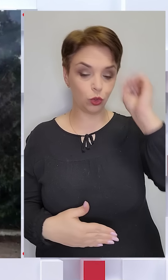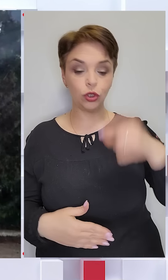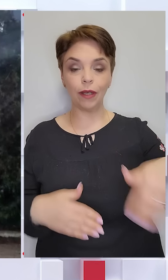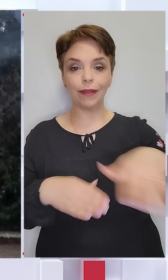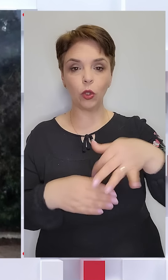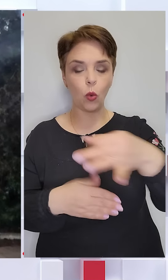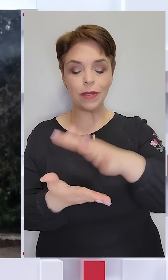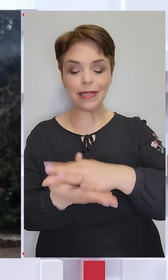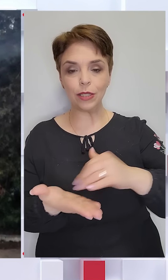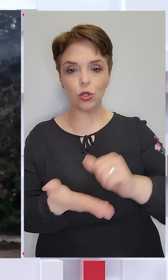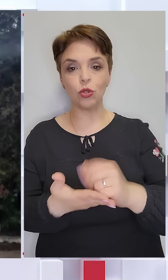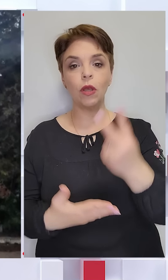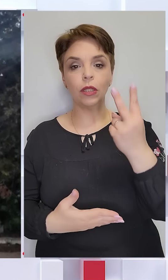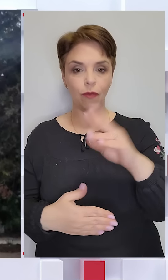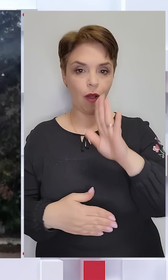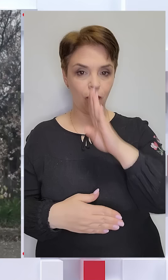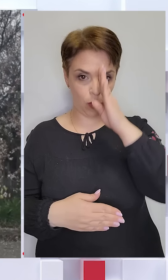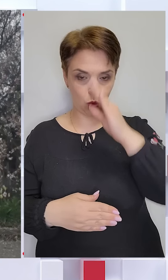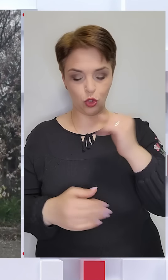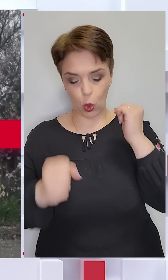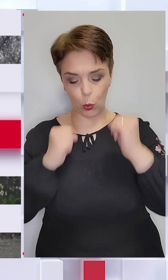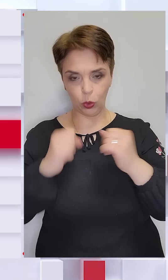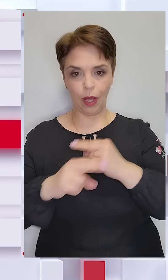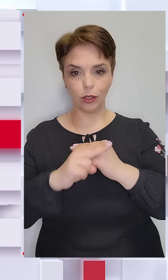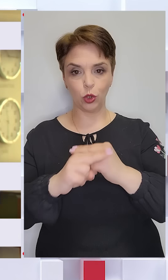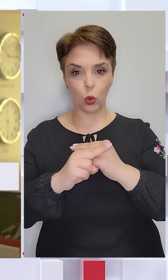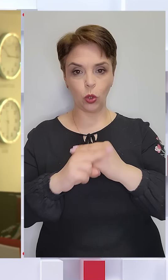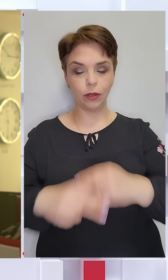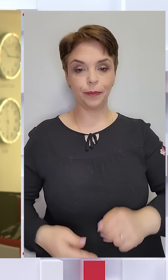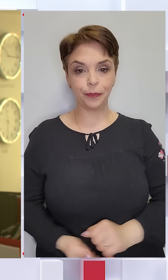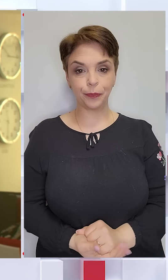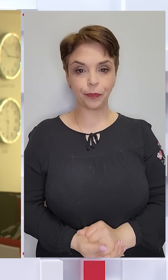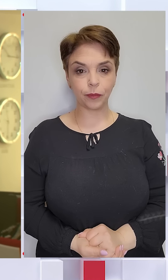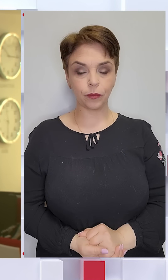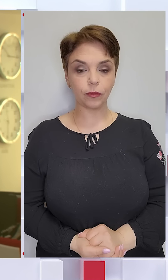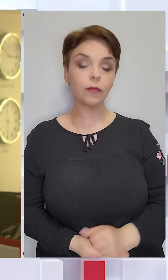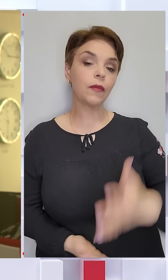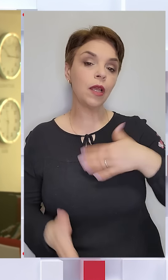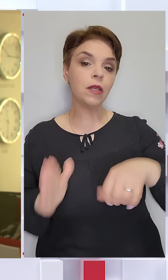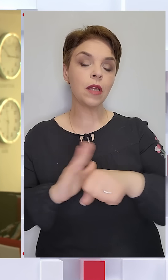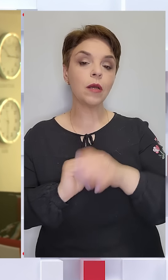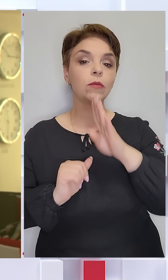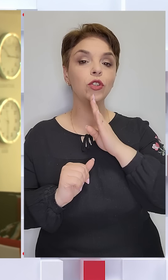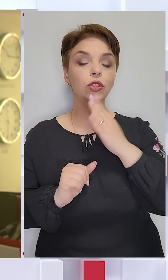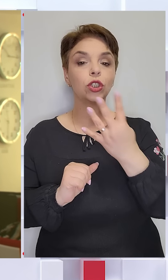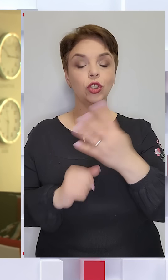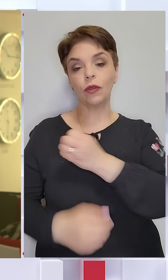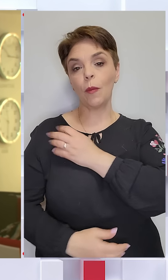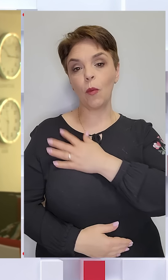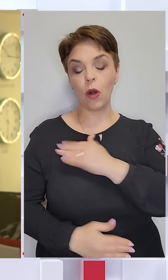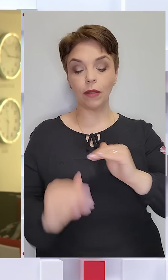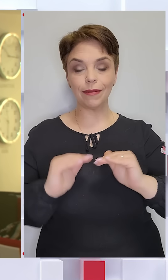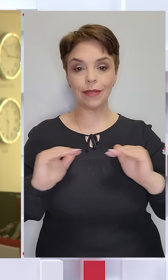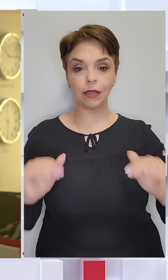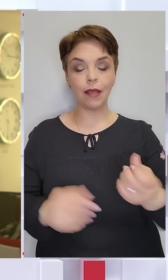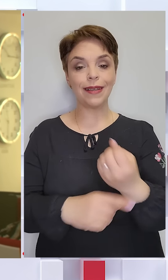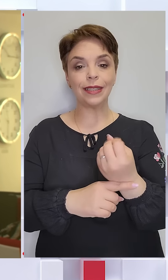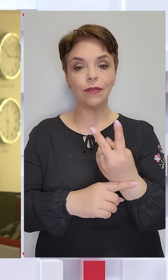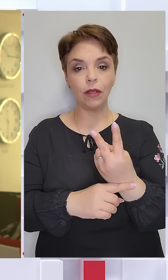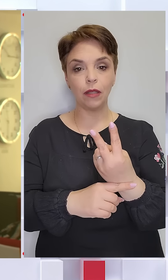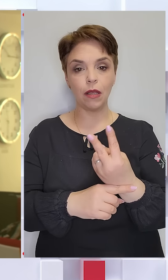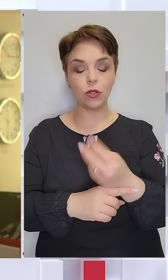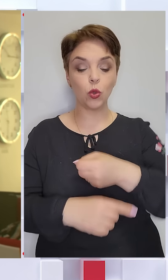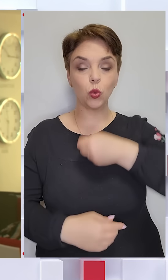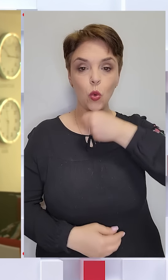областю знищено два ворожі ударні дрони. Загибла жінка, четверо поранених дітей та 12